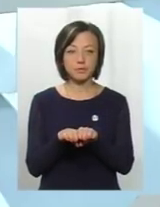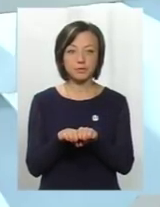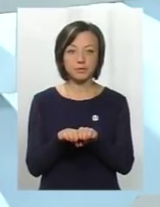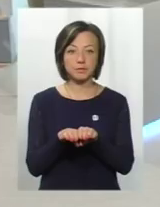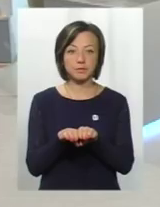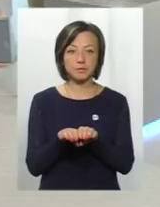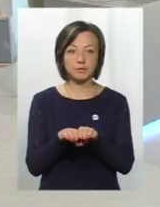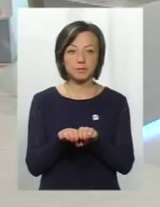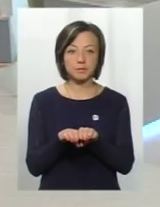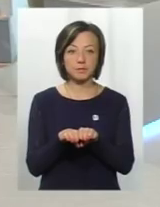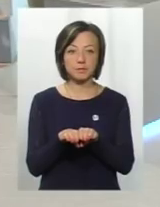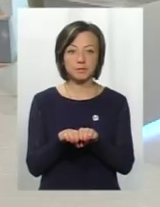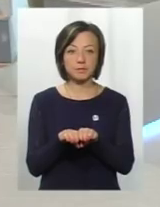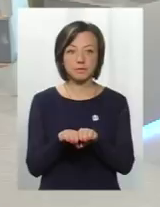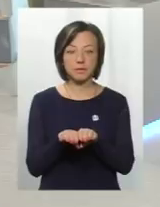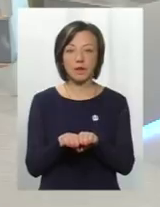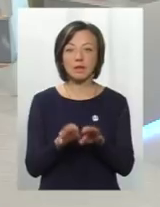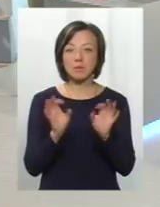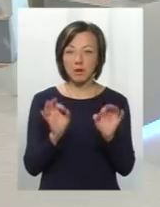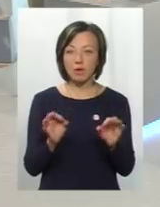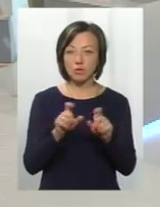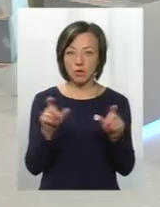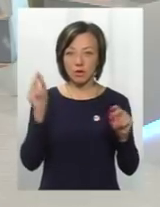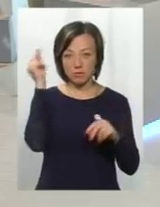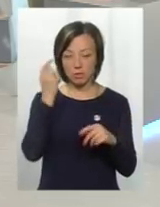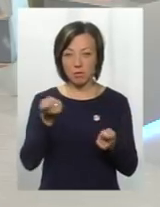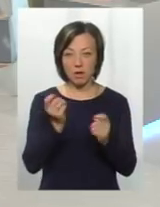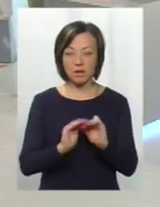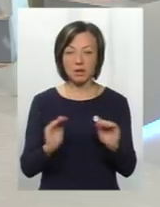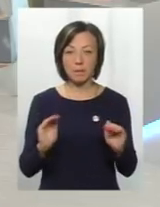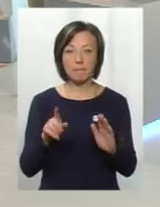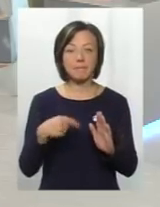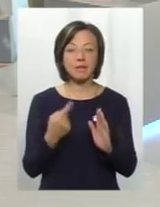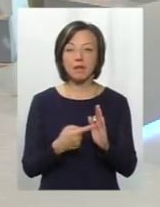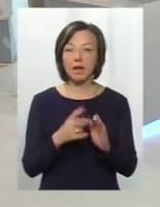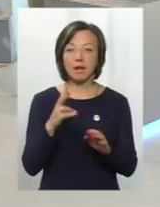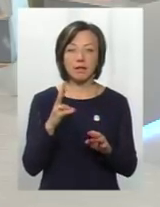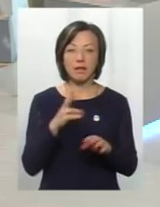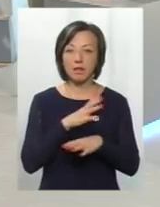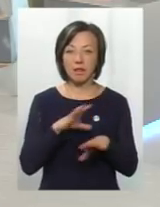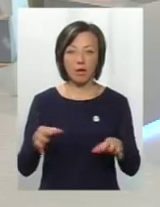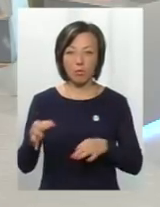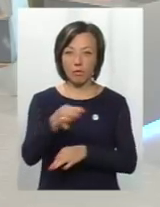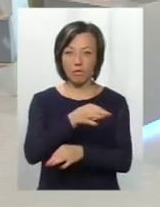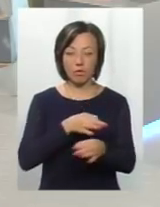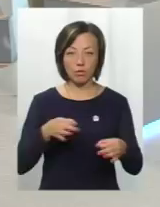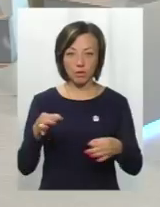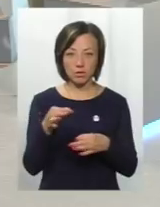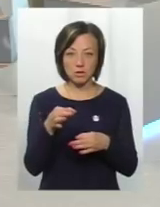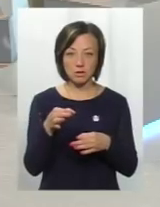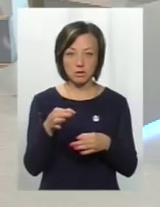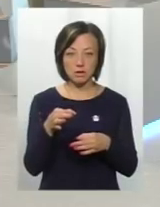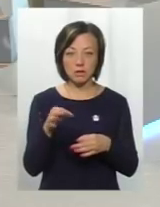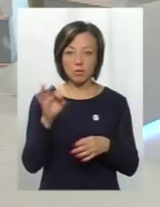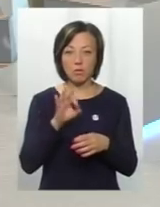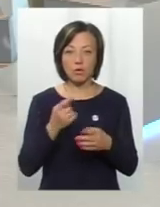Чи це виправдано, що в школі буде навчатися зовсім мало? Питання не обговорювалося з